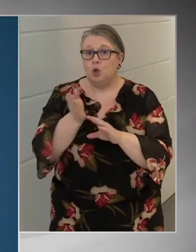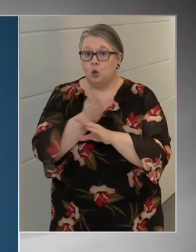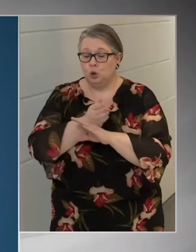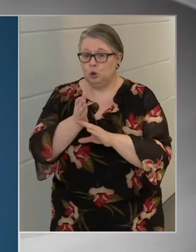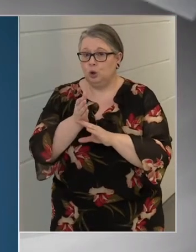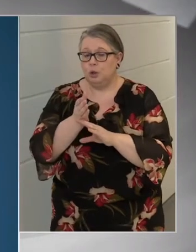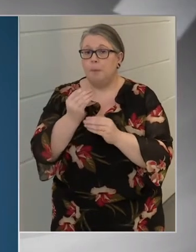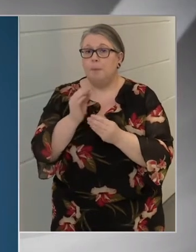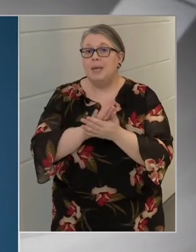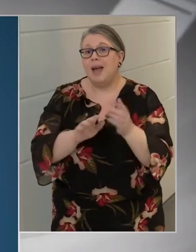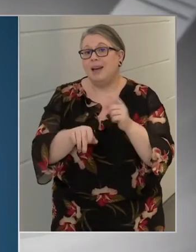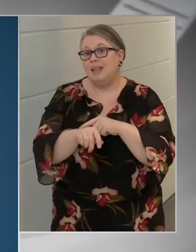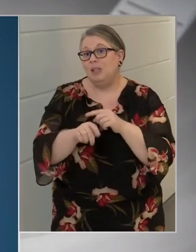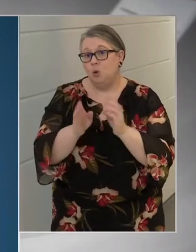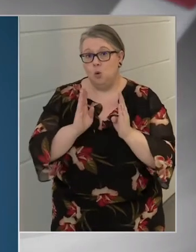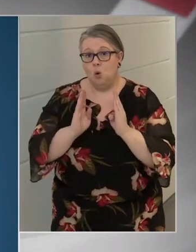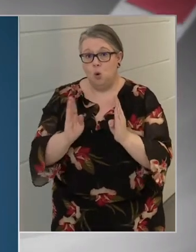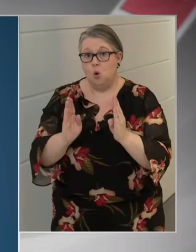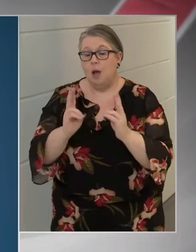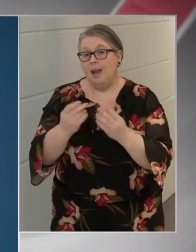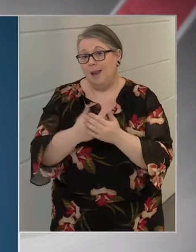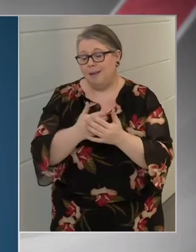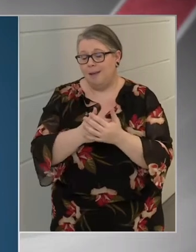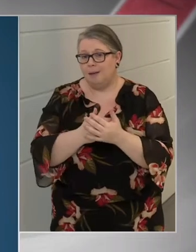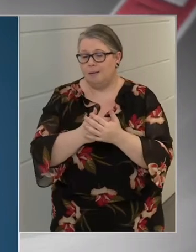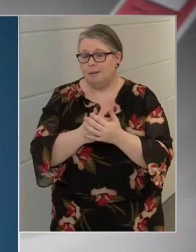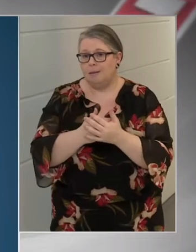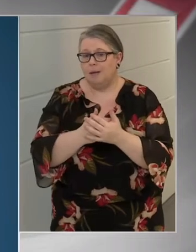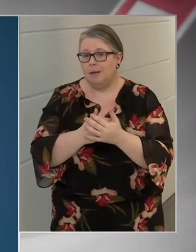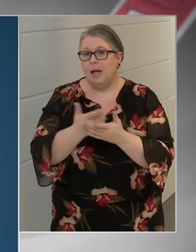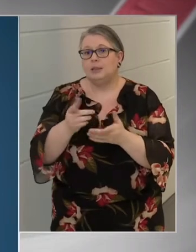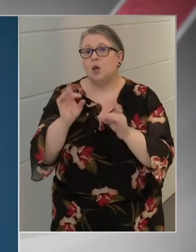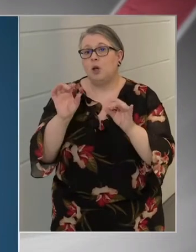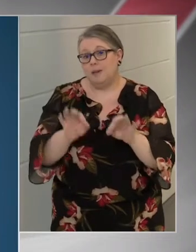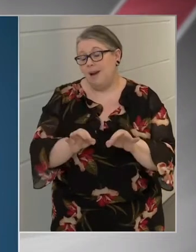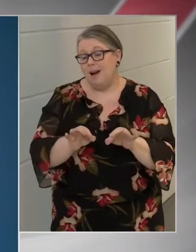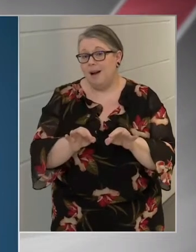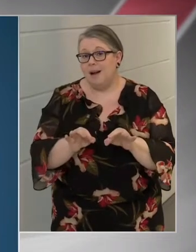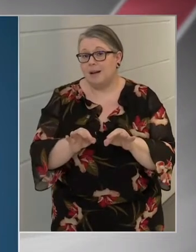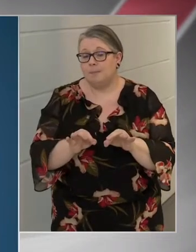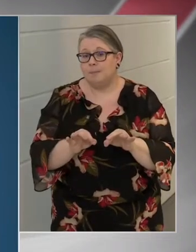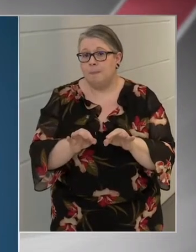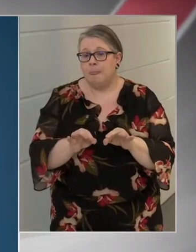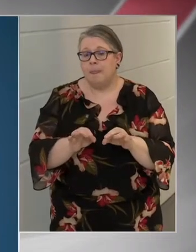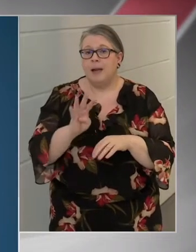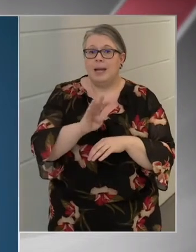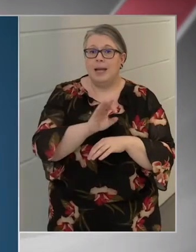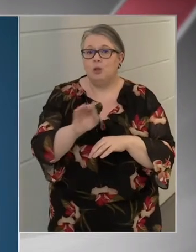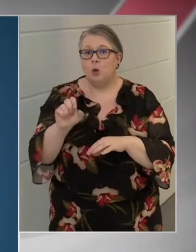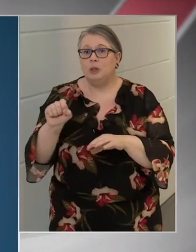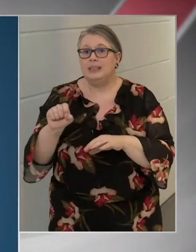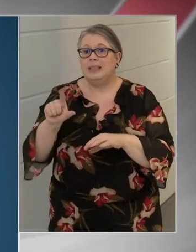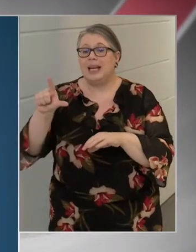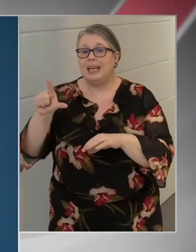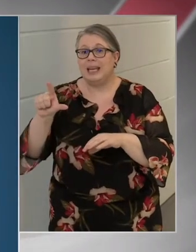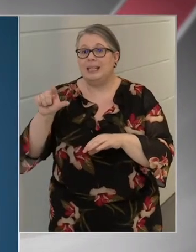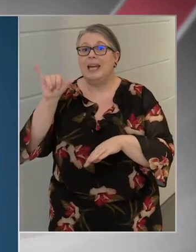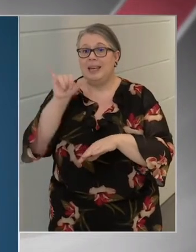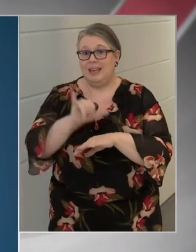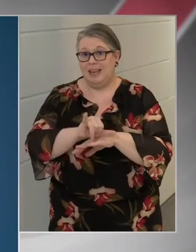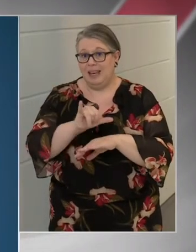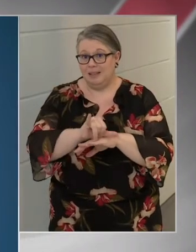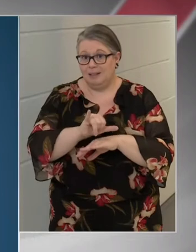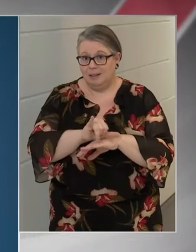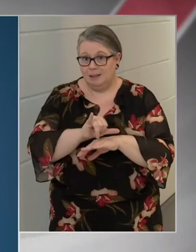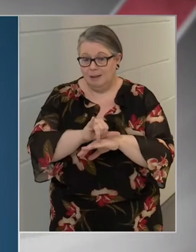között milyen időintervallum teljen el. Ezt a gyártó 4-től 12 hetes